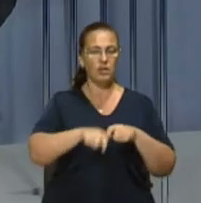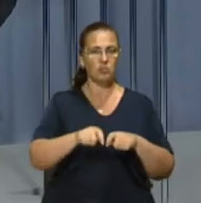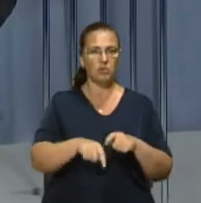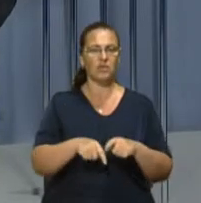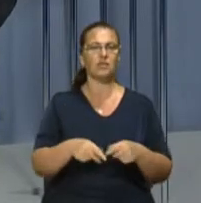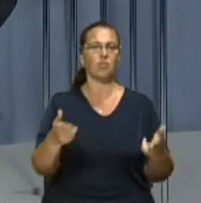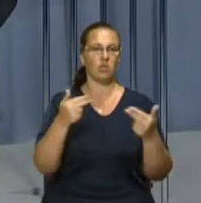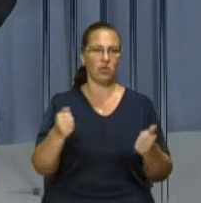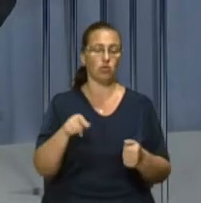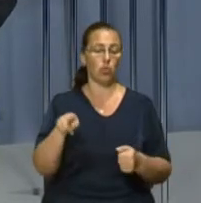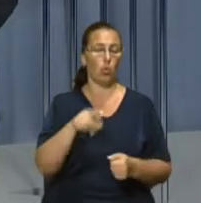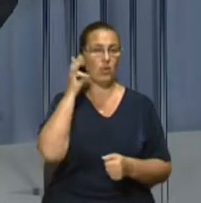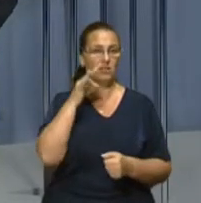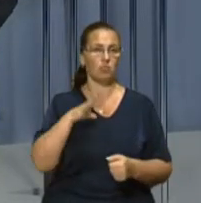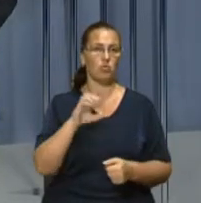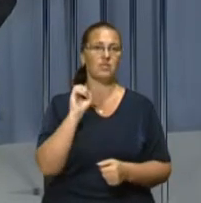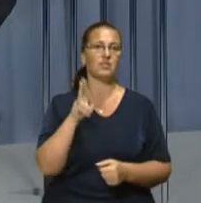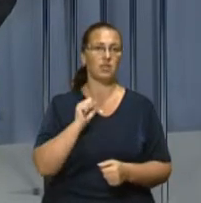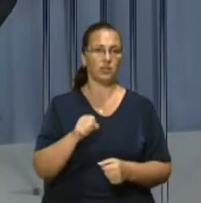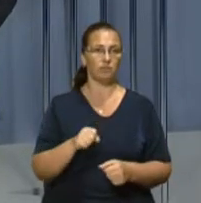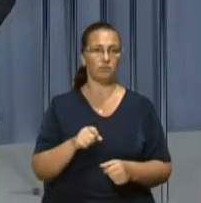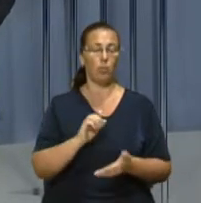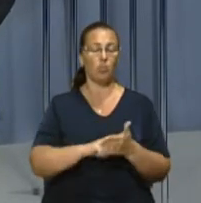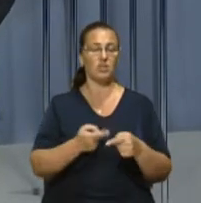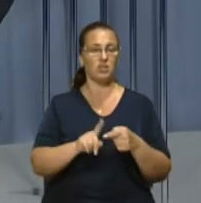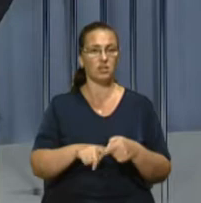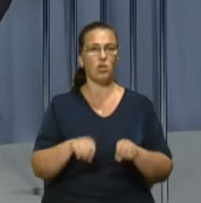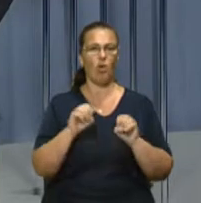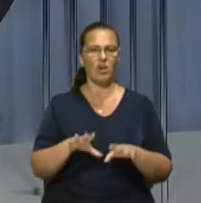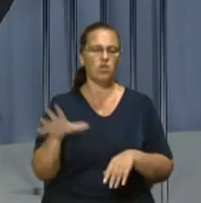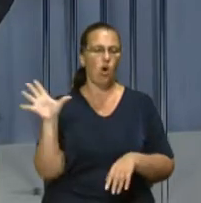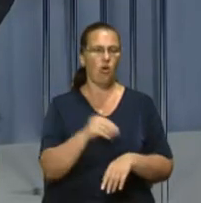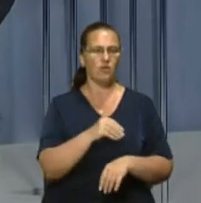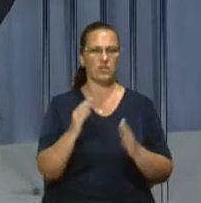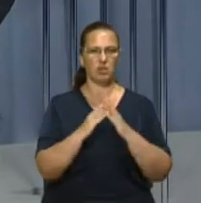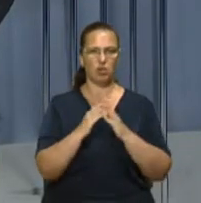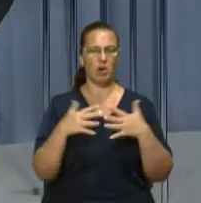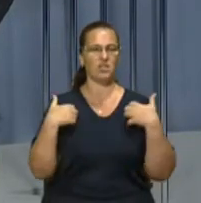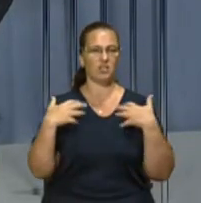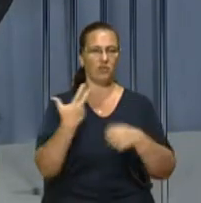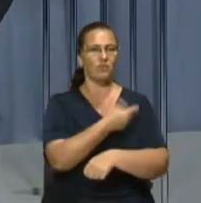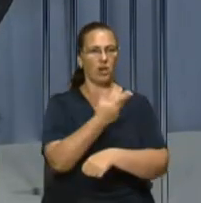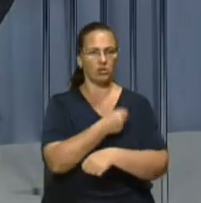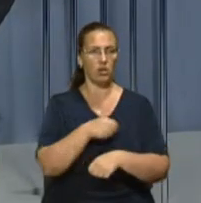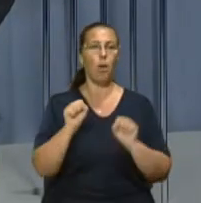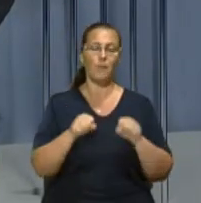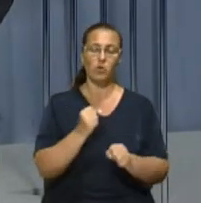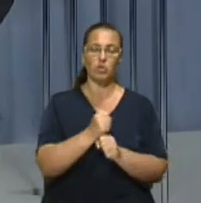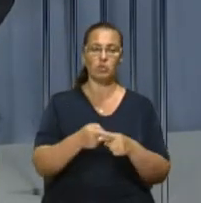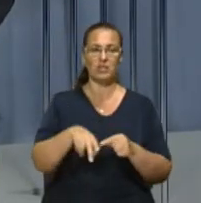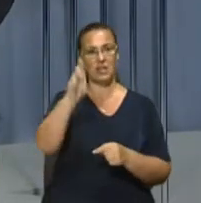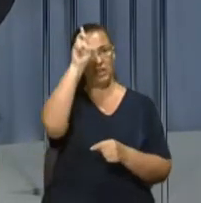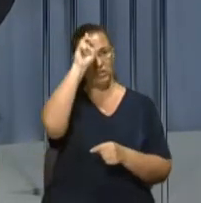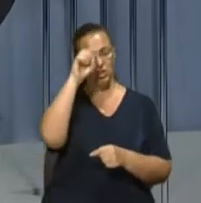був сказ. Через це вирішено у Львові безкоштовно вакцинувати усіх домашніх тварин. Це можна буде зробити і в державних ветеринарних